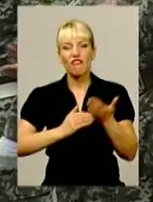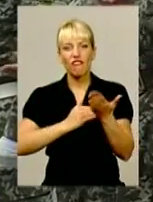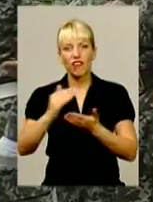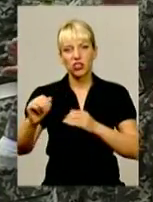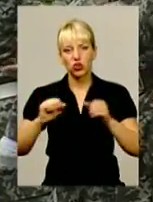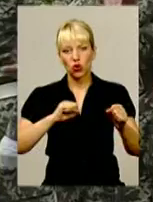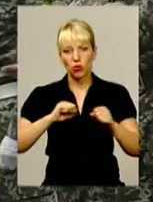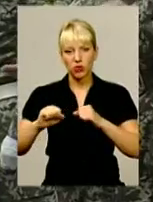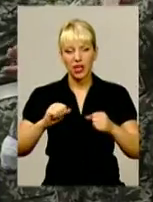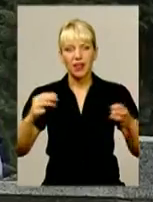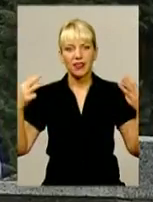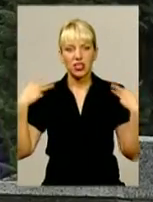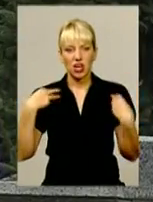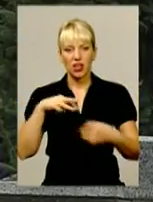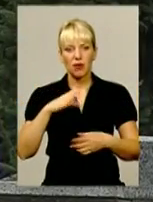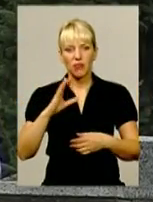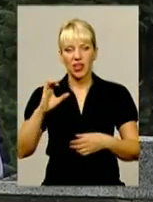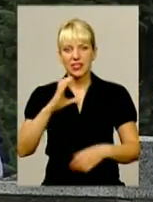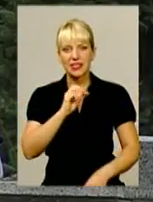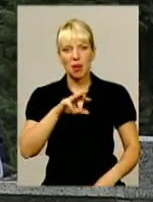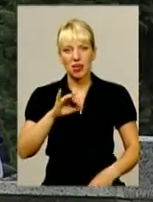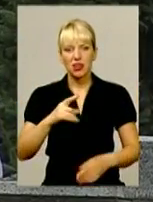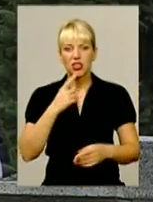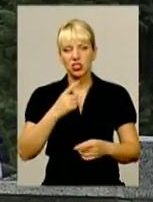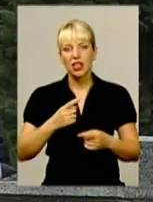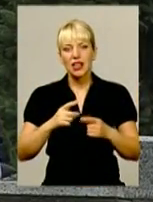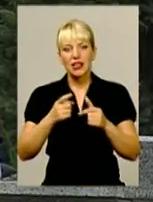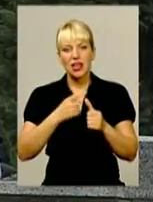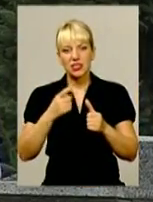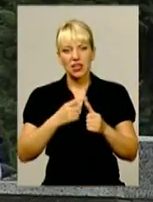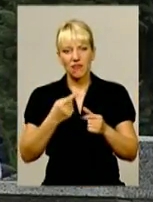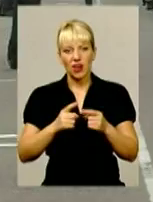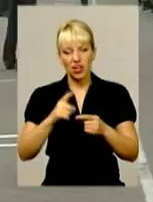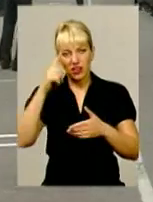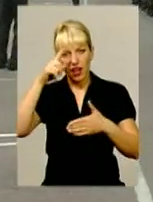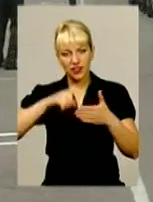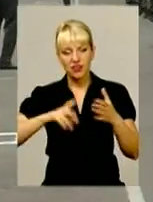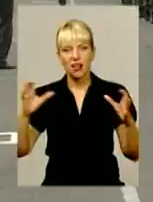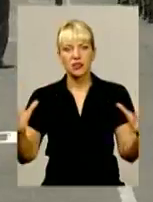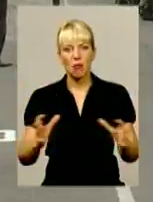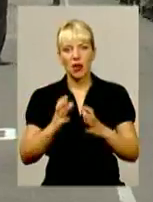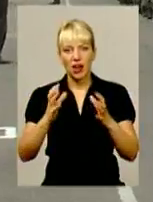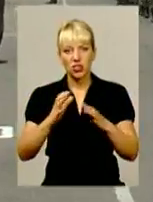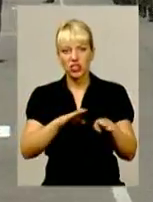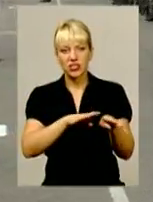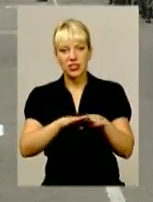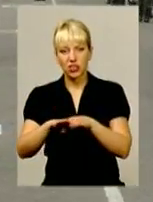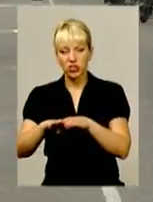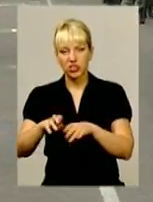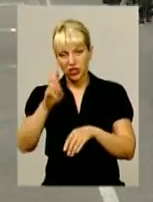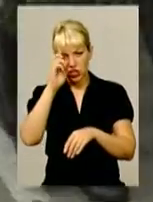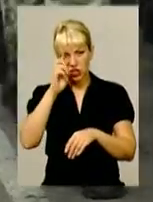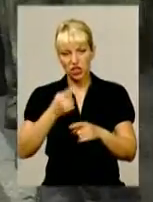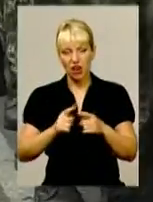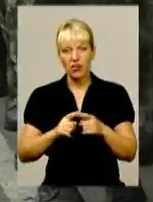в області Микола Семенишин називає прикордонників надією українців на збереження цілісності держави. А 220 учасників легкоатлетичного